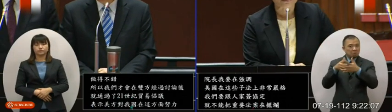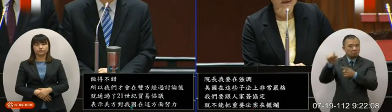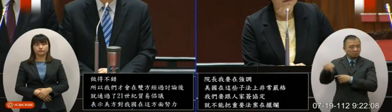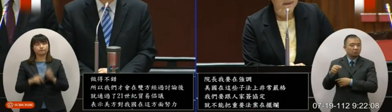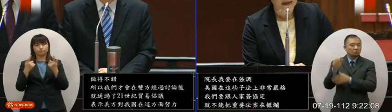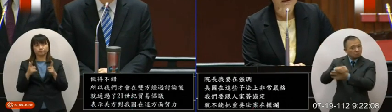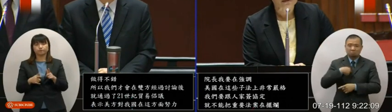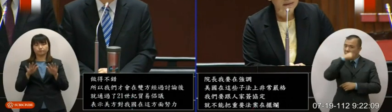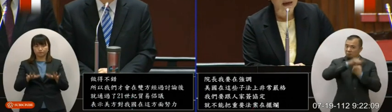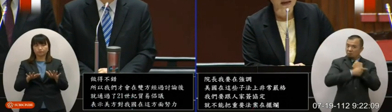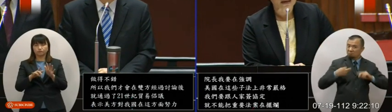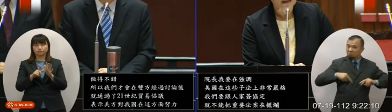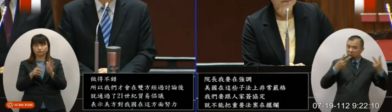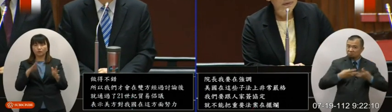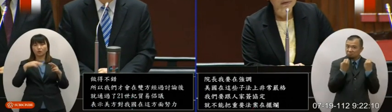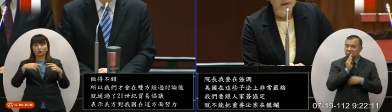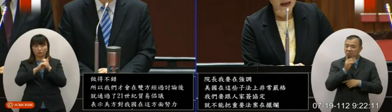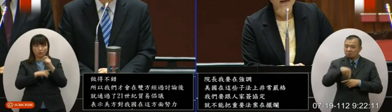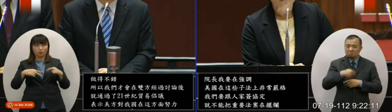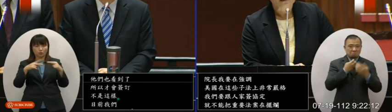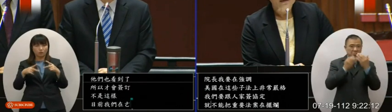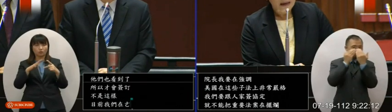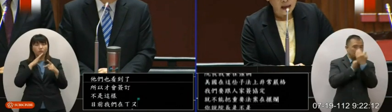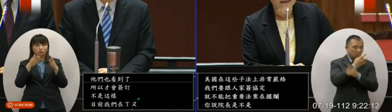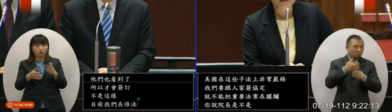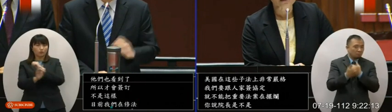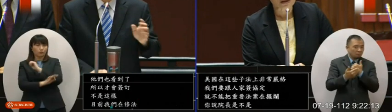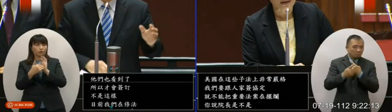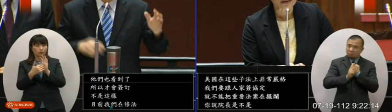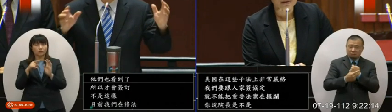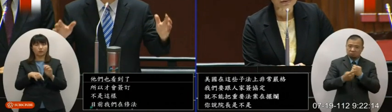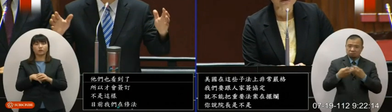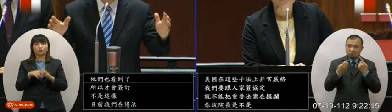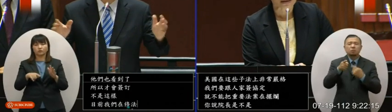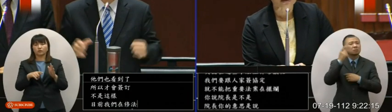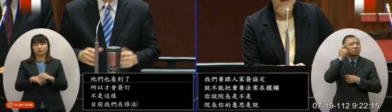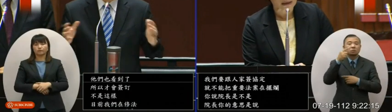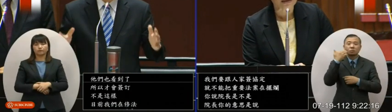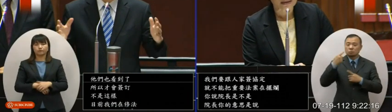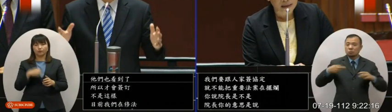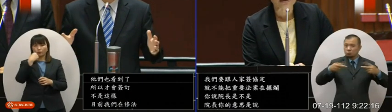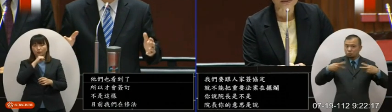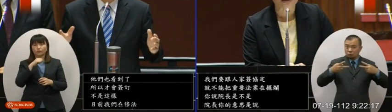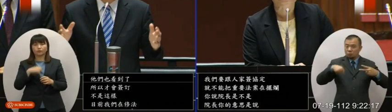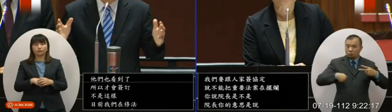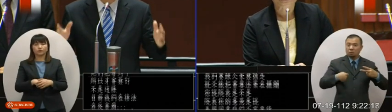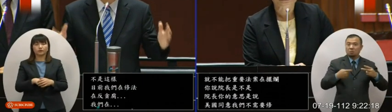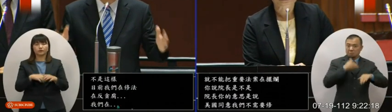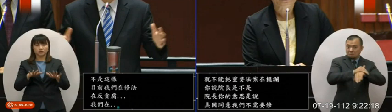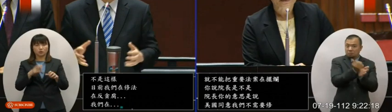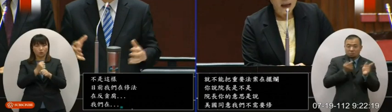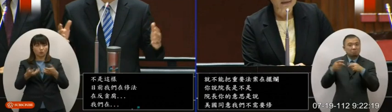需要修揭闭的保护法吗目前我们在修法还没有完成不修吗你的意思是说还没修俊之前可以来签是不是